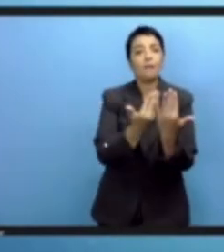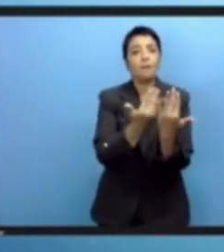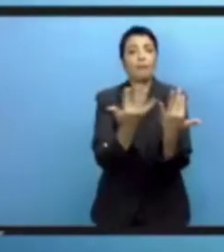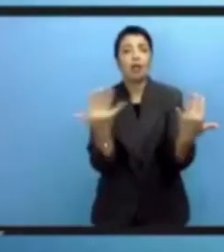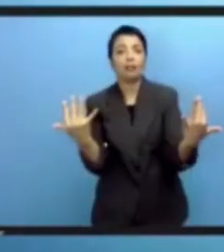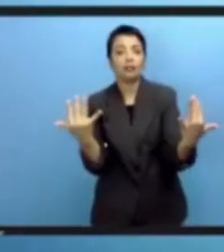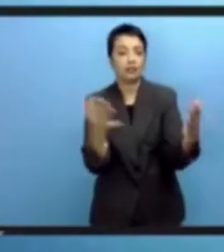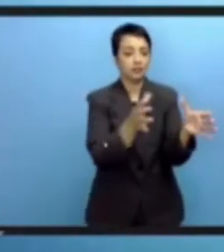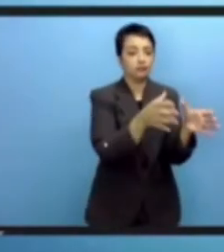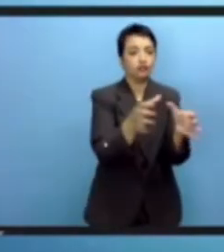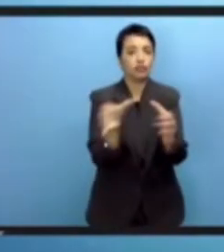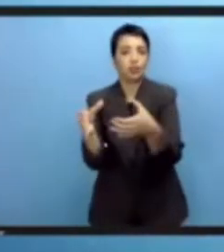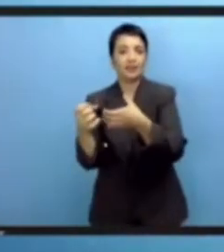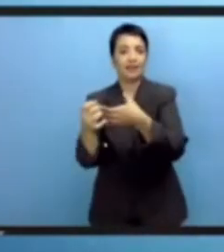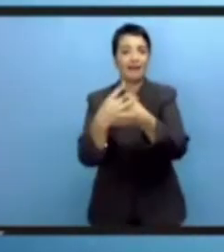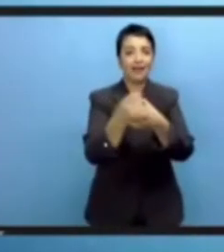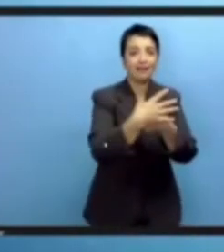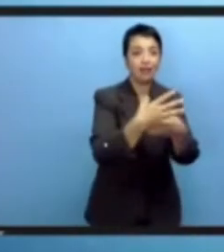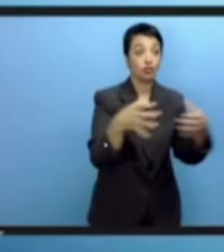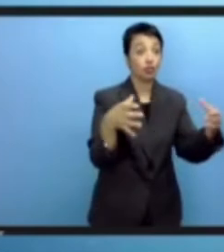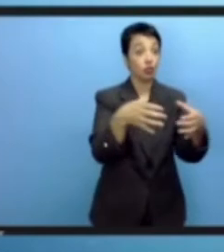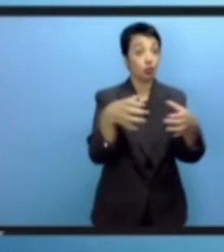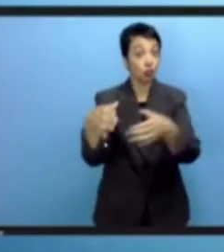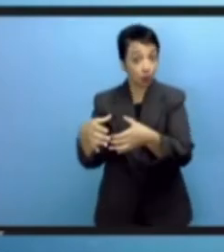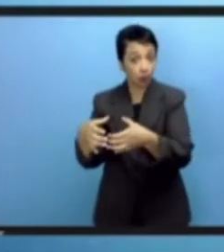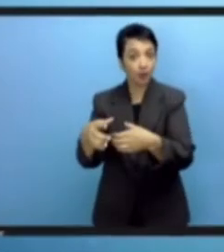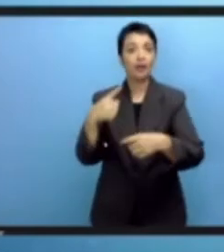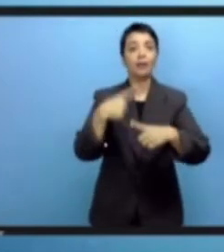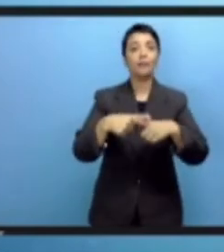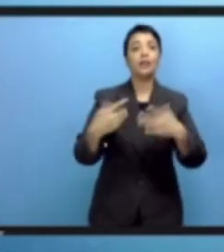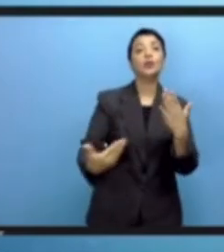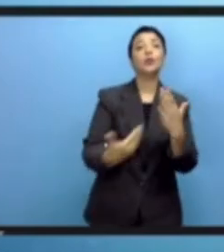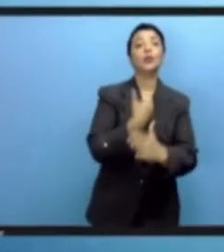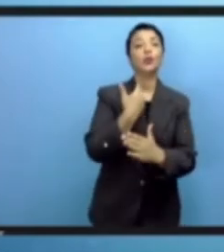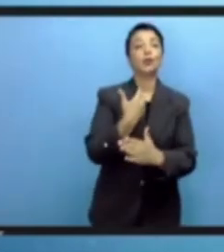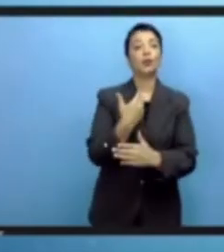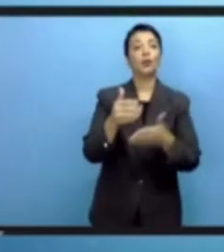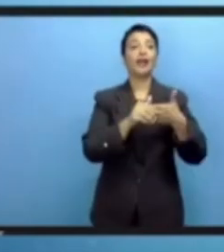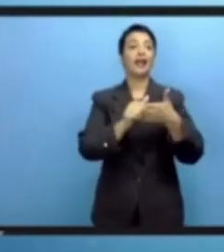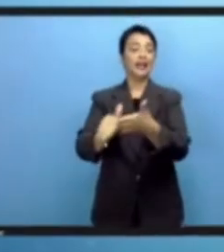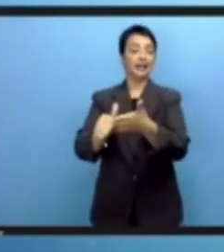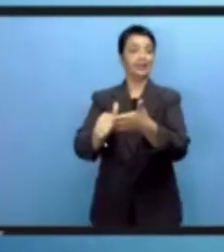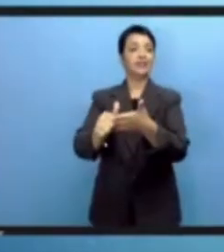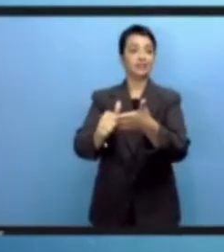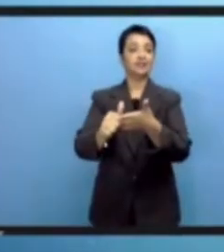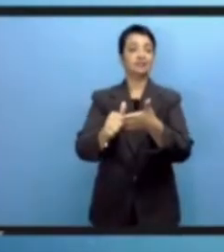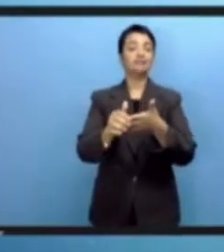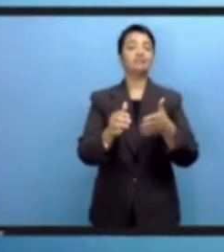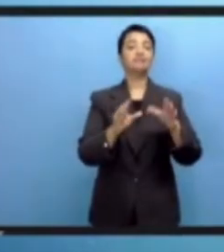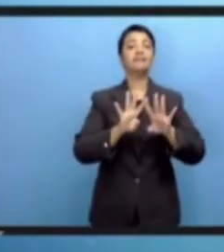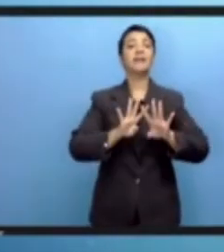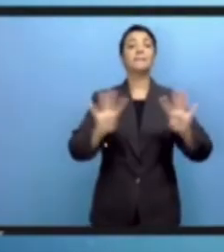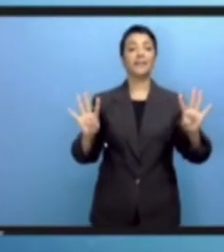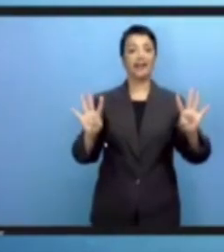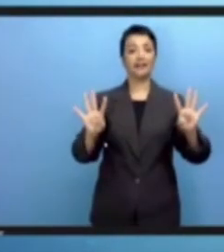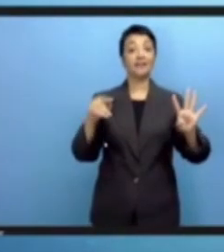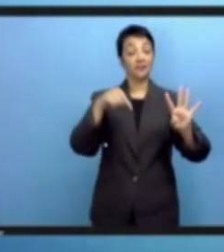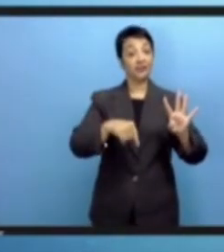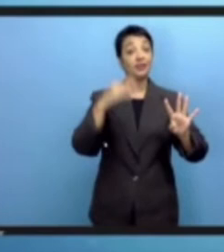الاستشاري وفي إطار فريق قيادة